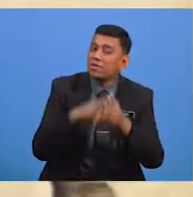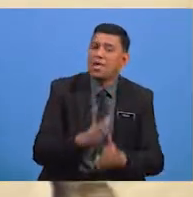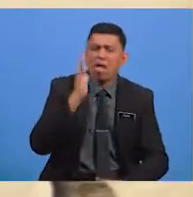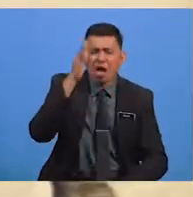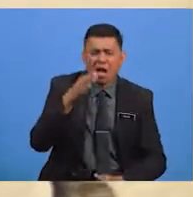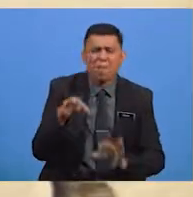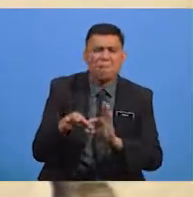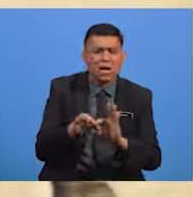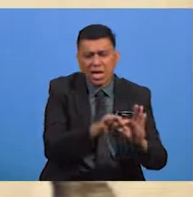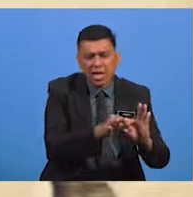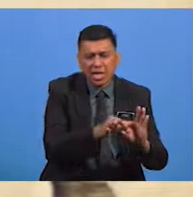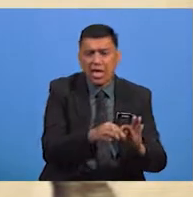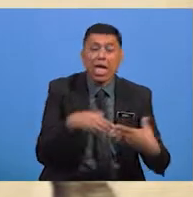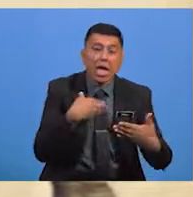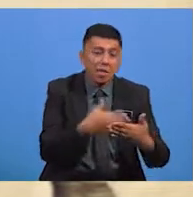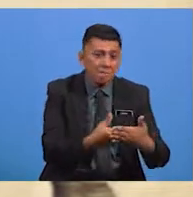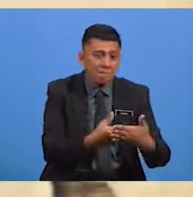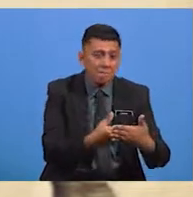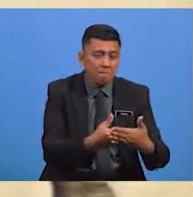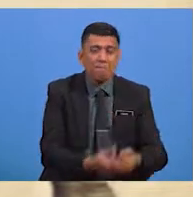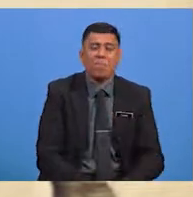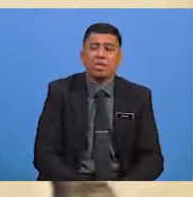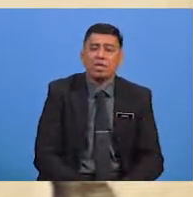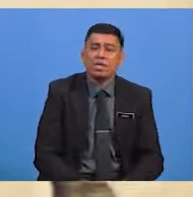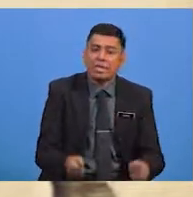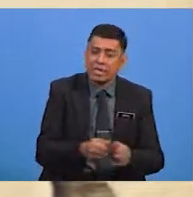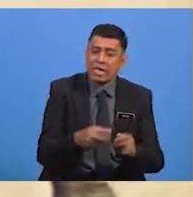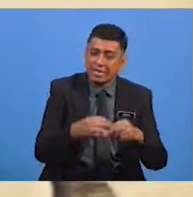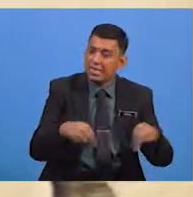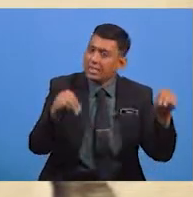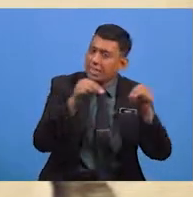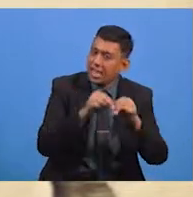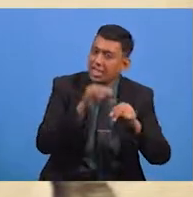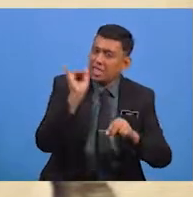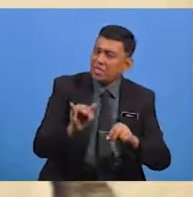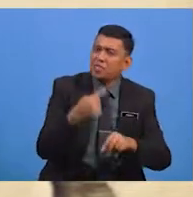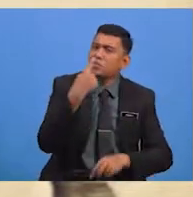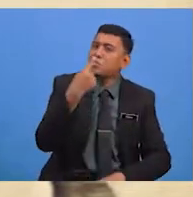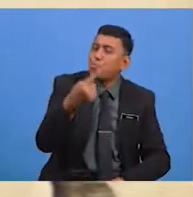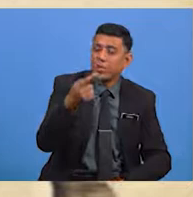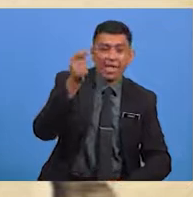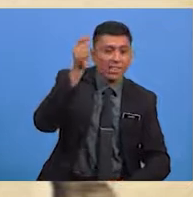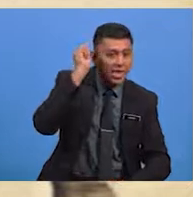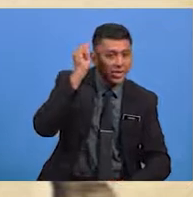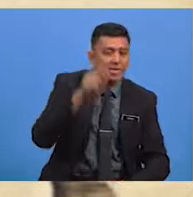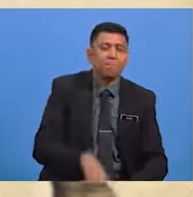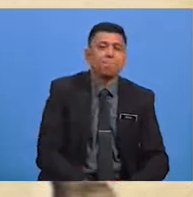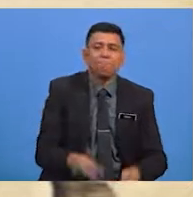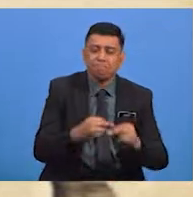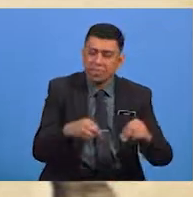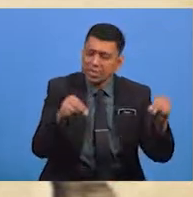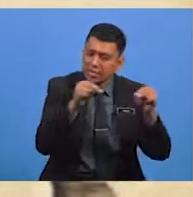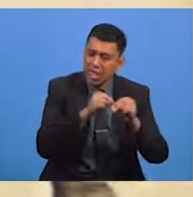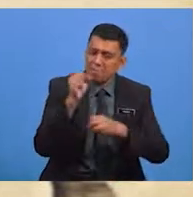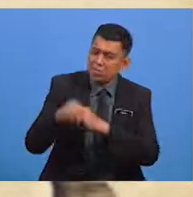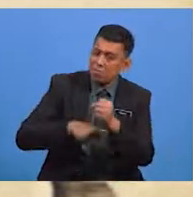Akan Berkait Rapat Dengan Nilai Yang Telah Kita Sebutkan Sebentar Tadi Nilai